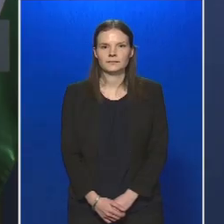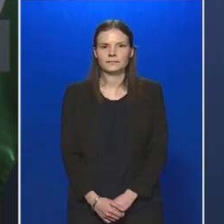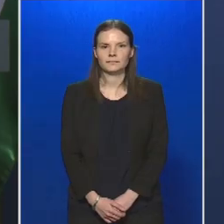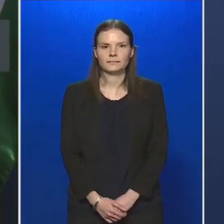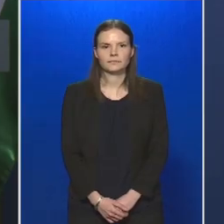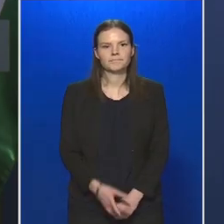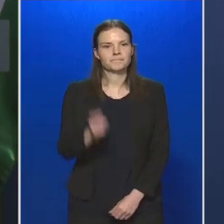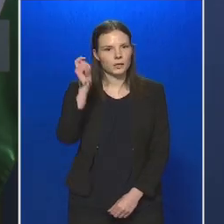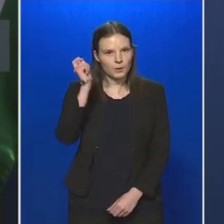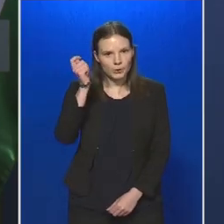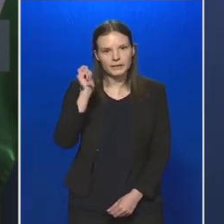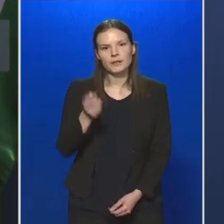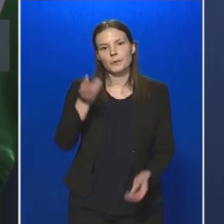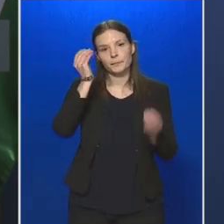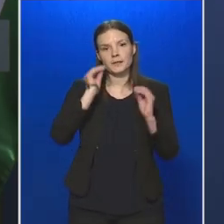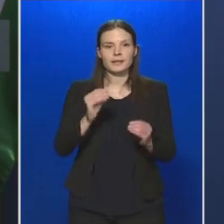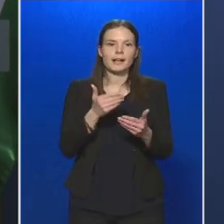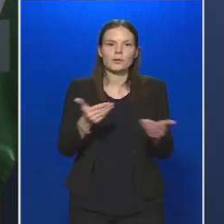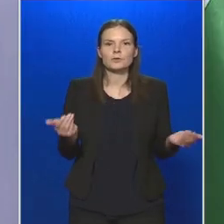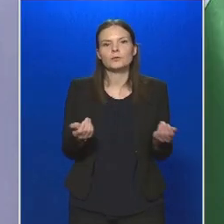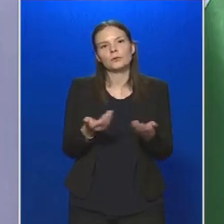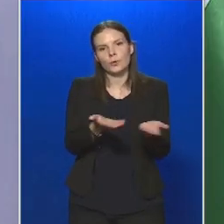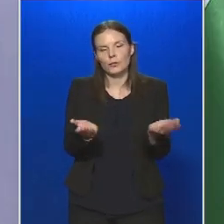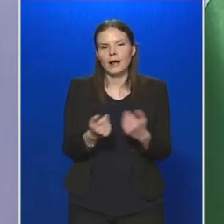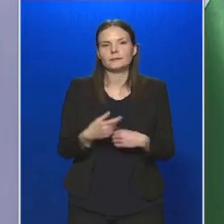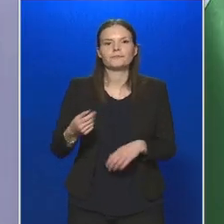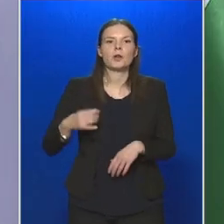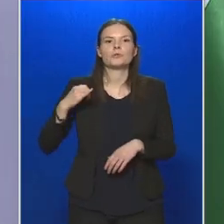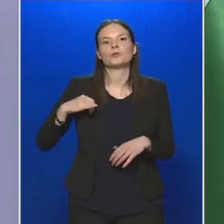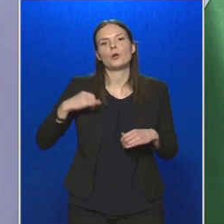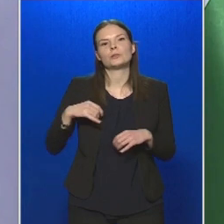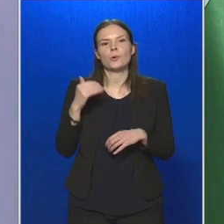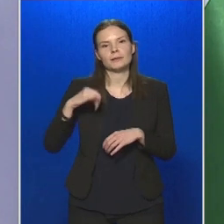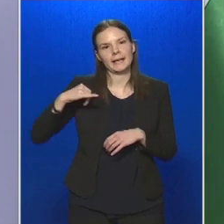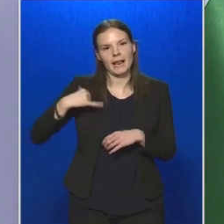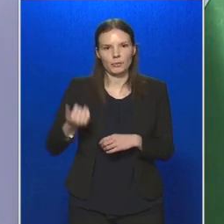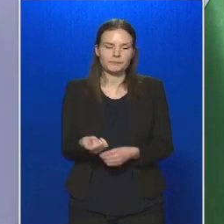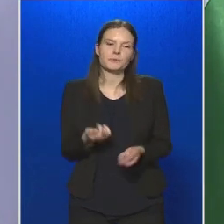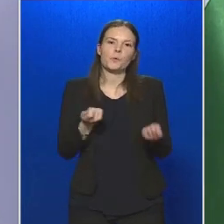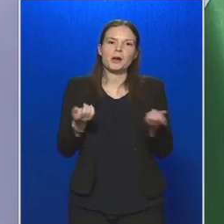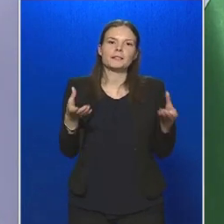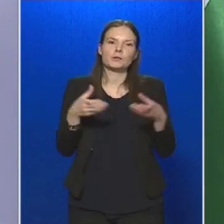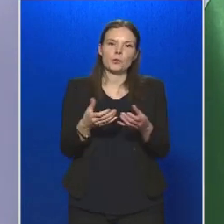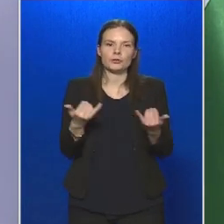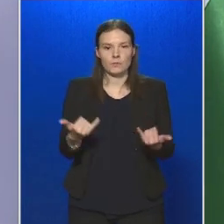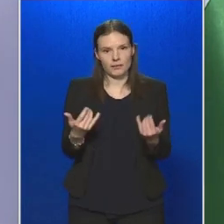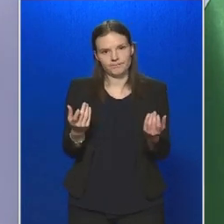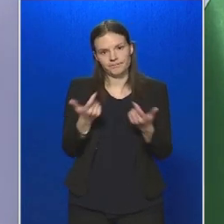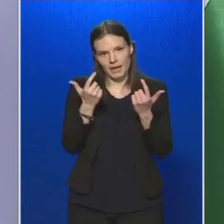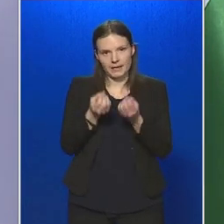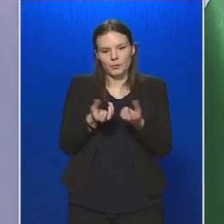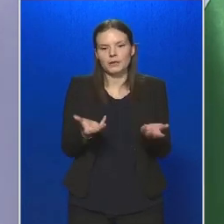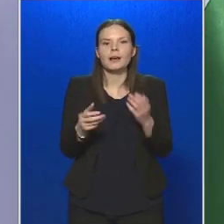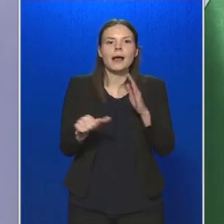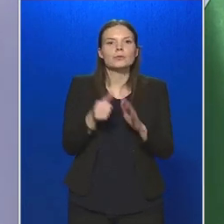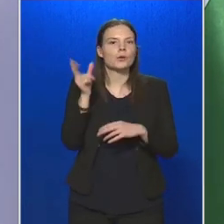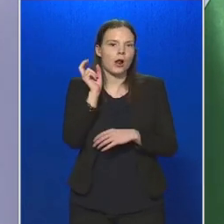Jó napot kívánok! Tisztelettel köszöntjük Önöket Csütörtök délelőtt az Operatív Törzs mai tájékoztatóján. Elsőként kérem